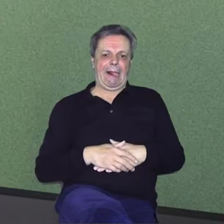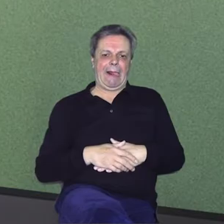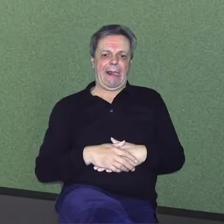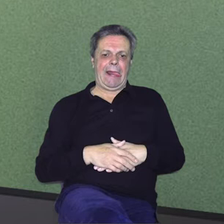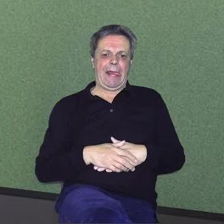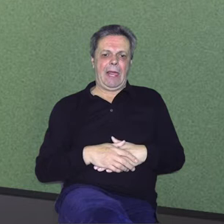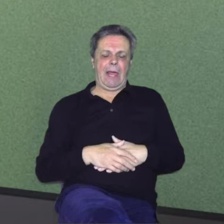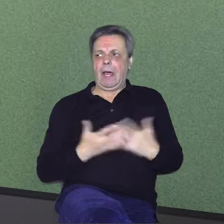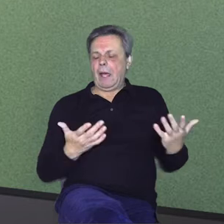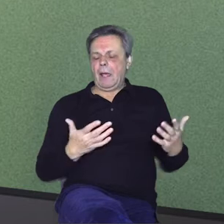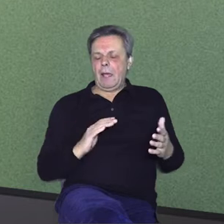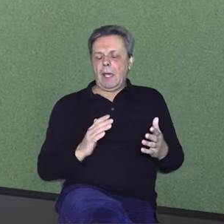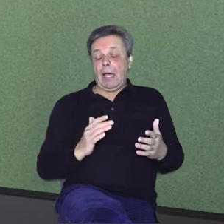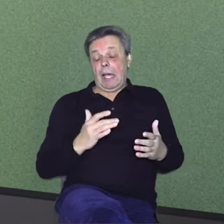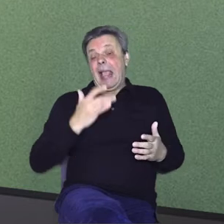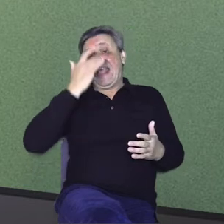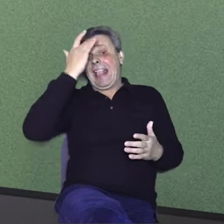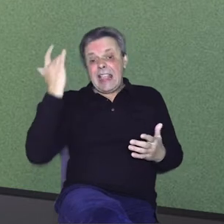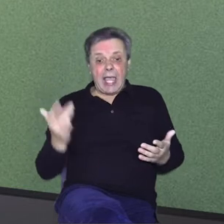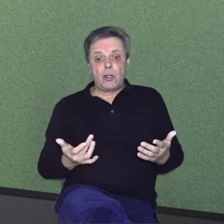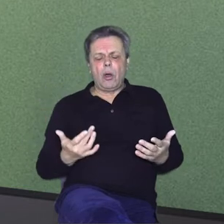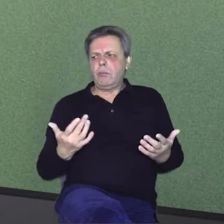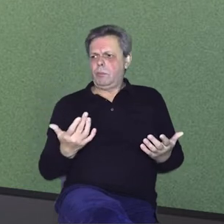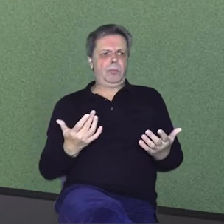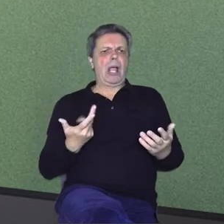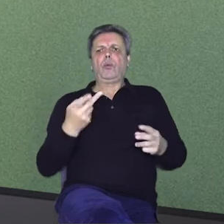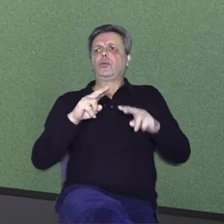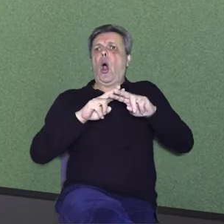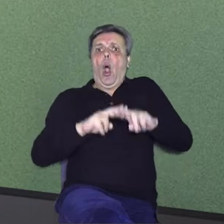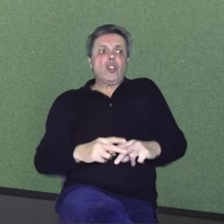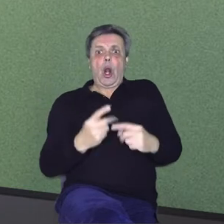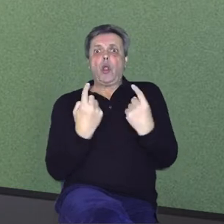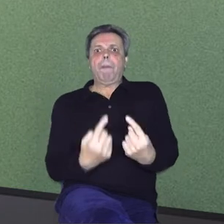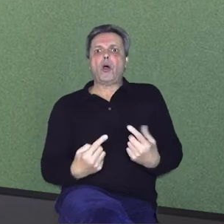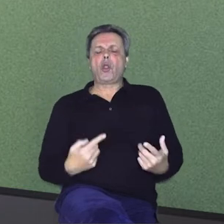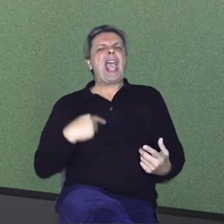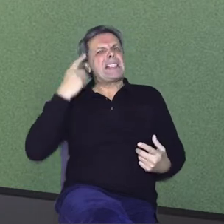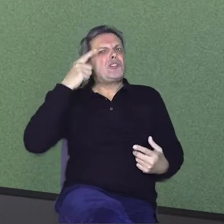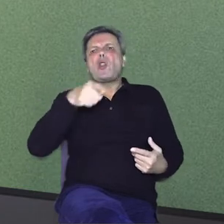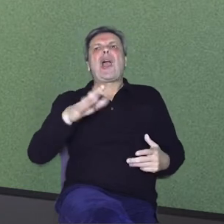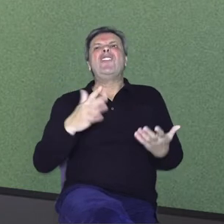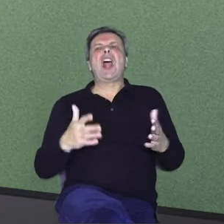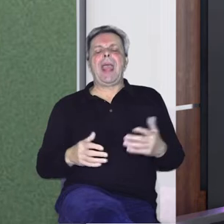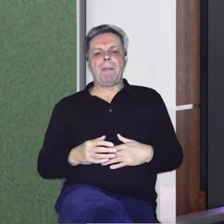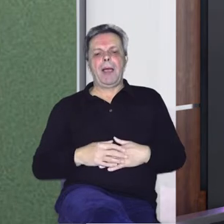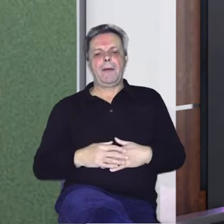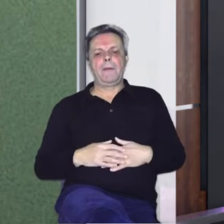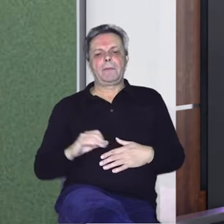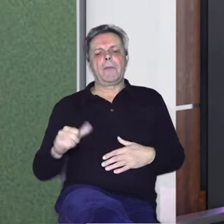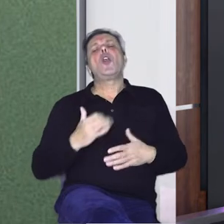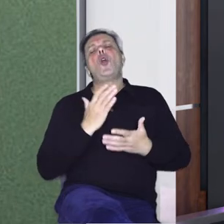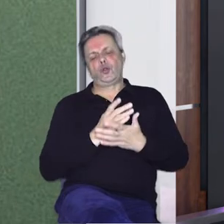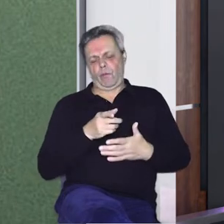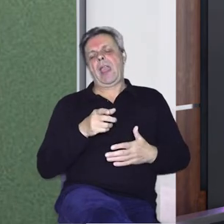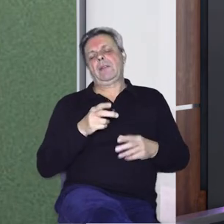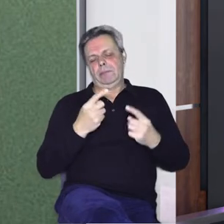Kako je uopće? Preko ljeta. Da, kako je to ostalo? Ja sam mislim da toga više nema nigdje u Hrvatskoj. Još